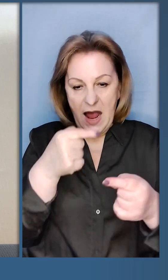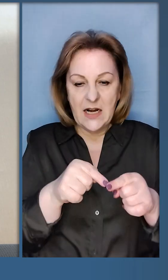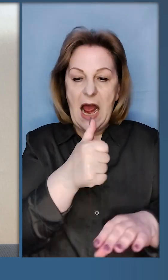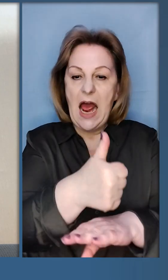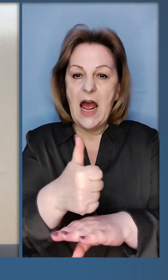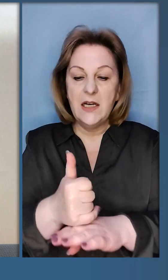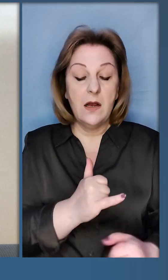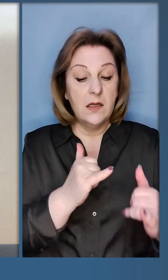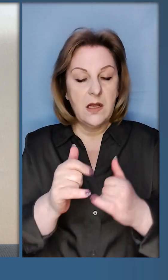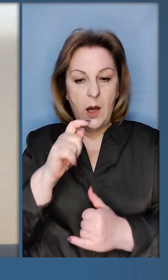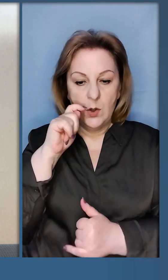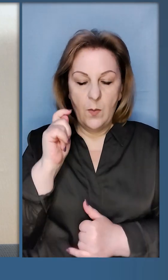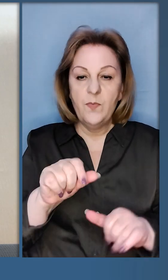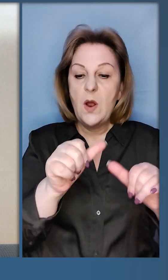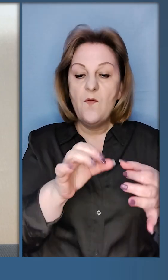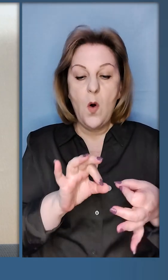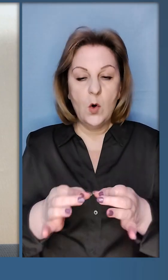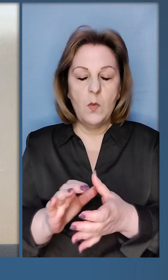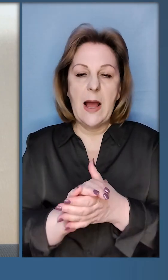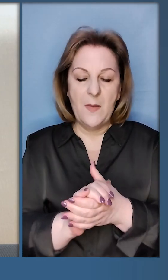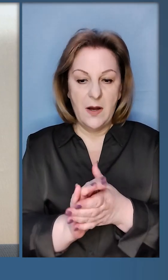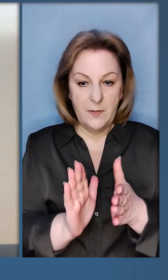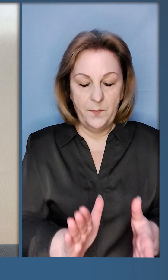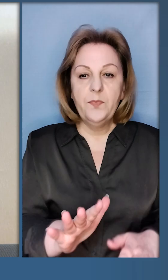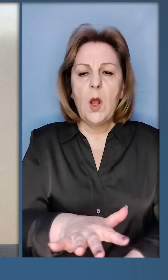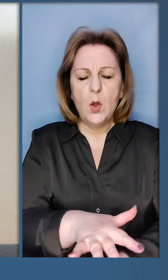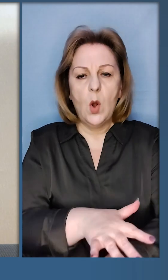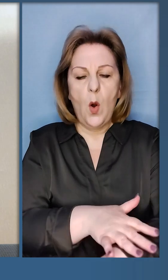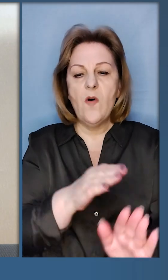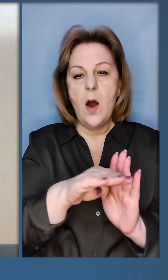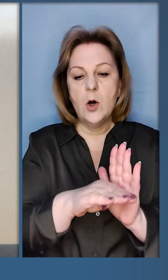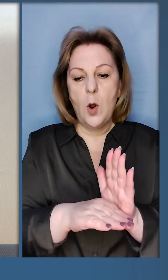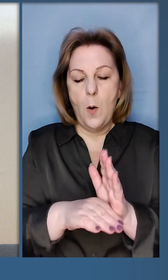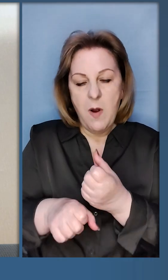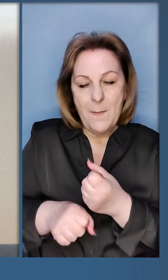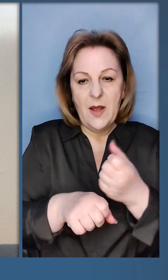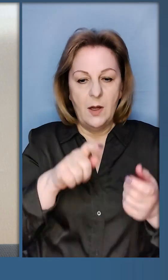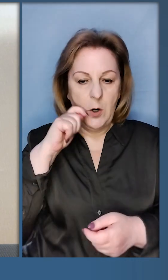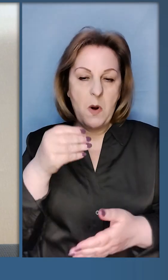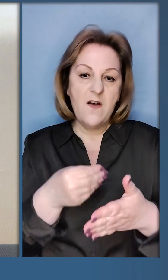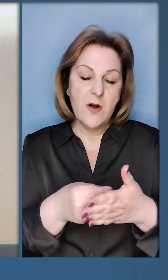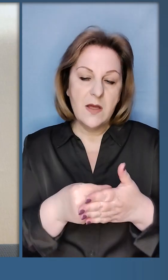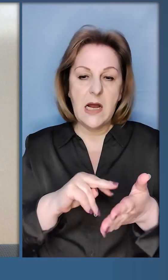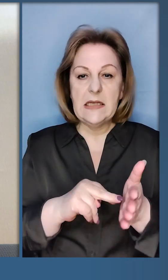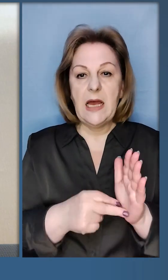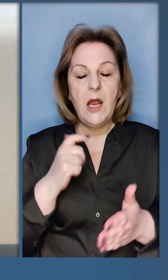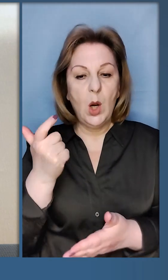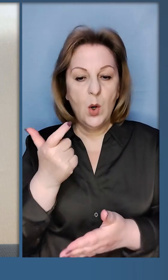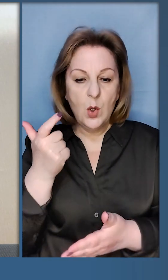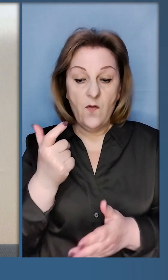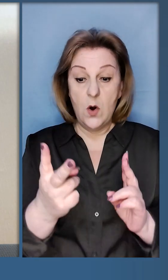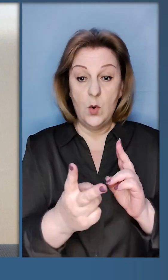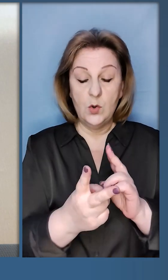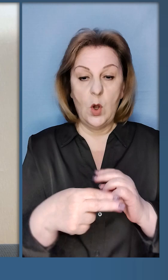країн та лідерів заради України. Формула миру. Довготривалі програми підтримки України, фінанси та